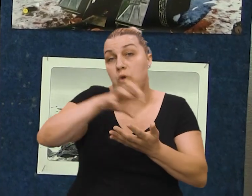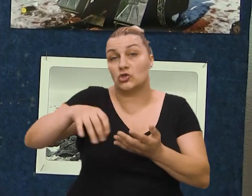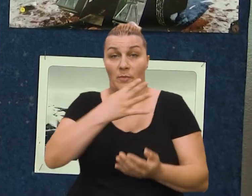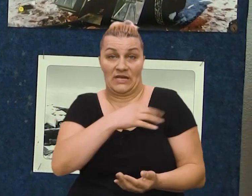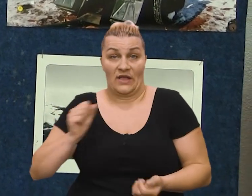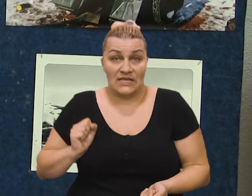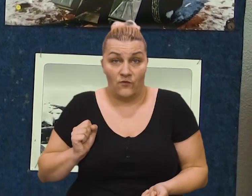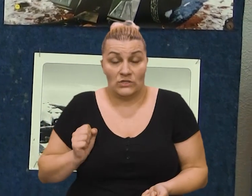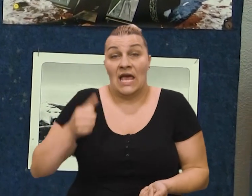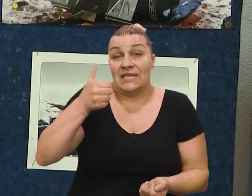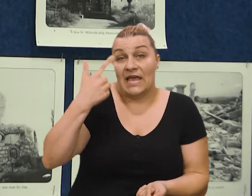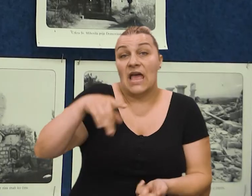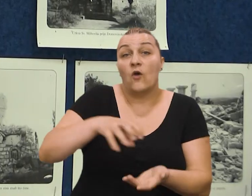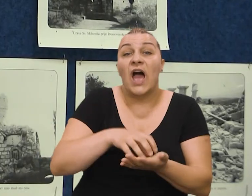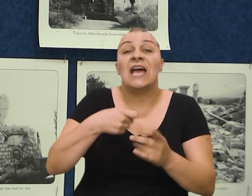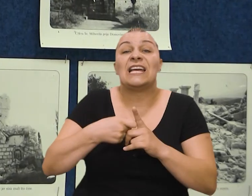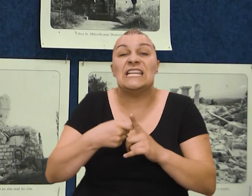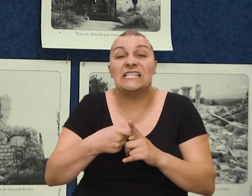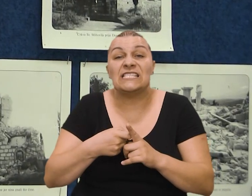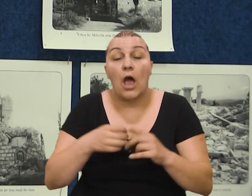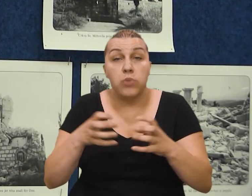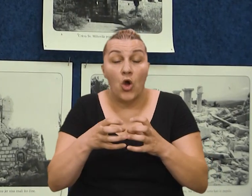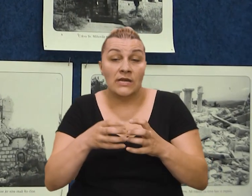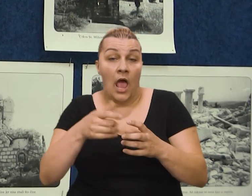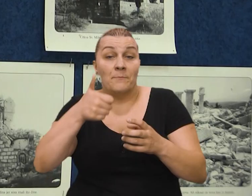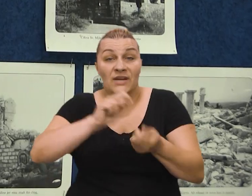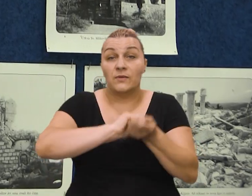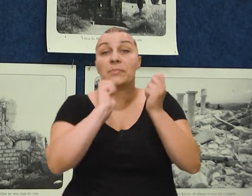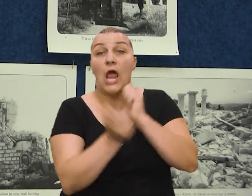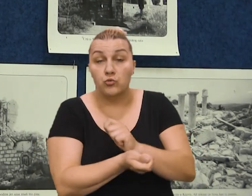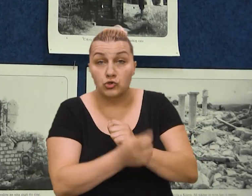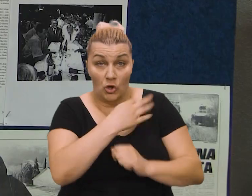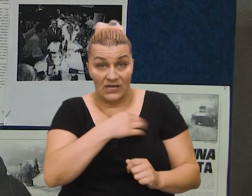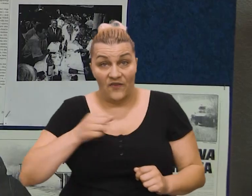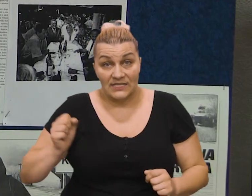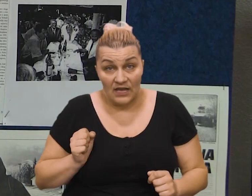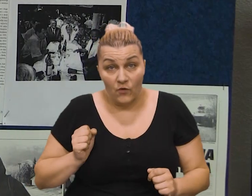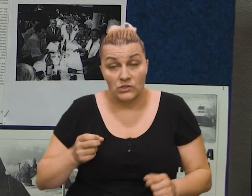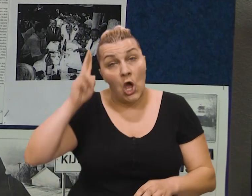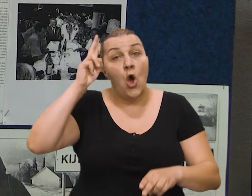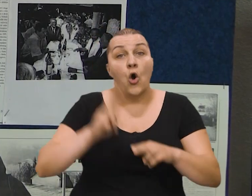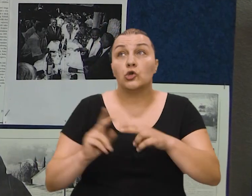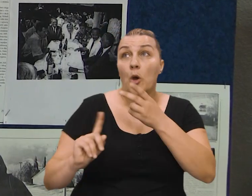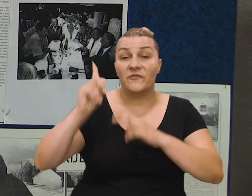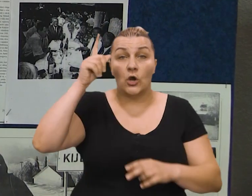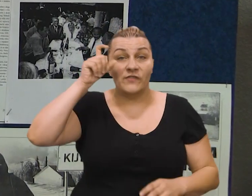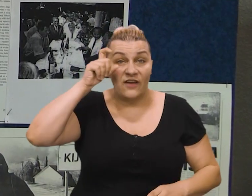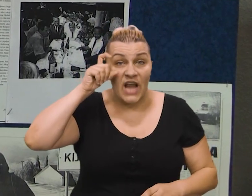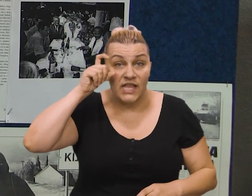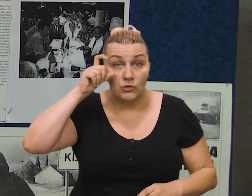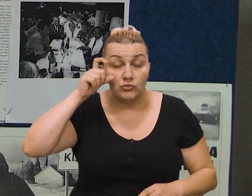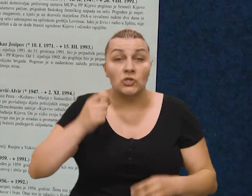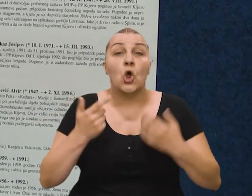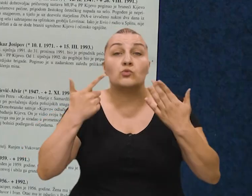Jedno od tih postrojbi je i evo Kninska bojna koja je prvim preustrojenom Hrvatske vojske, odlukom vrhovnika